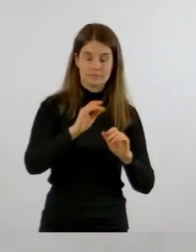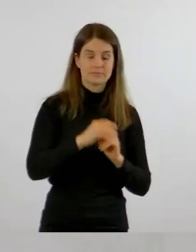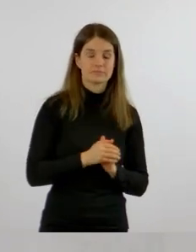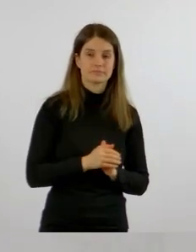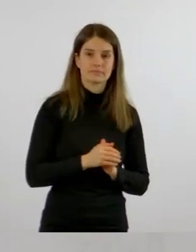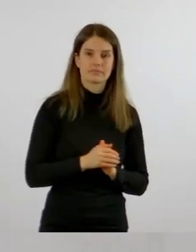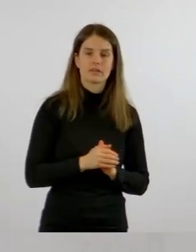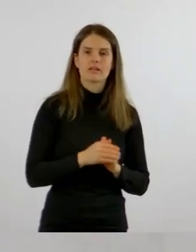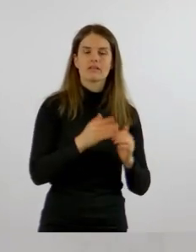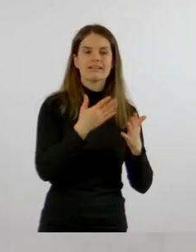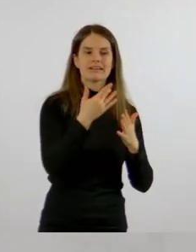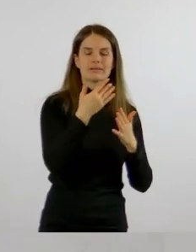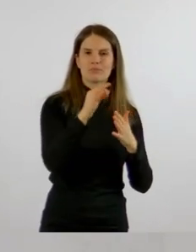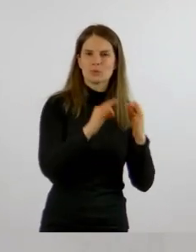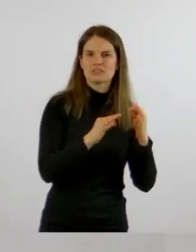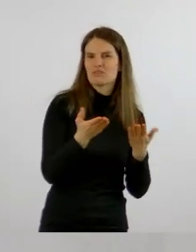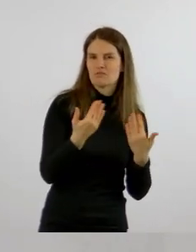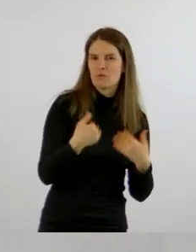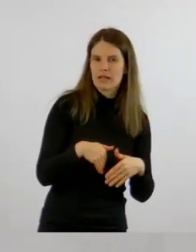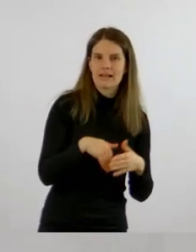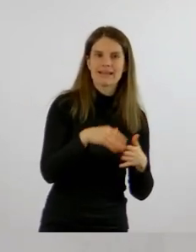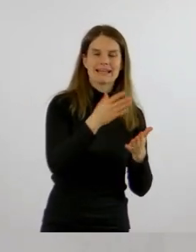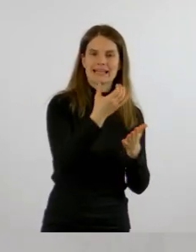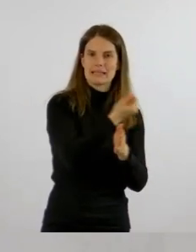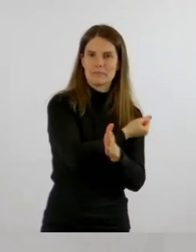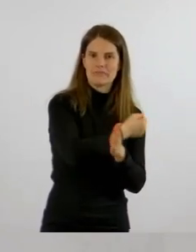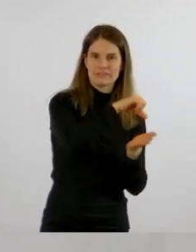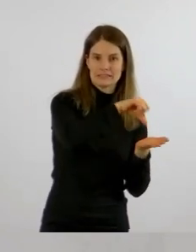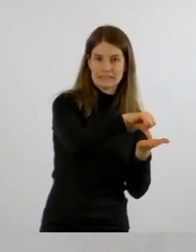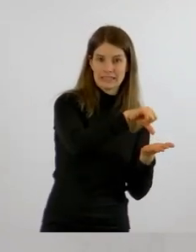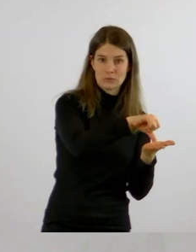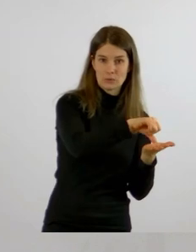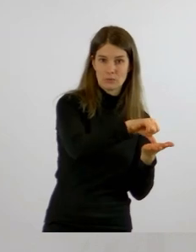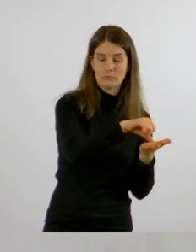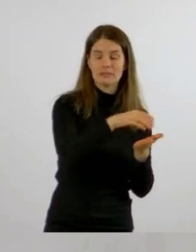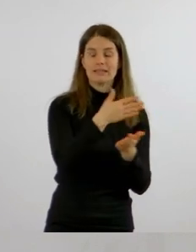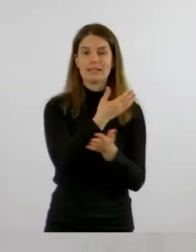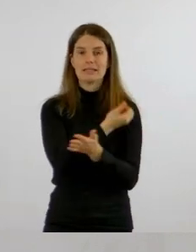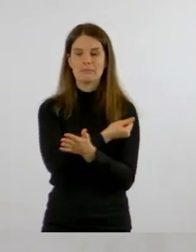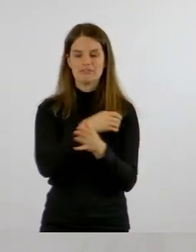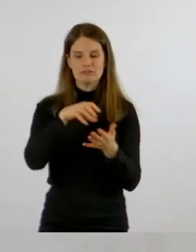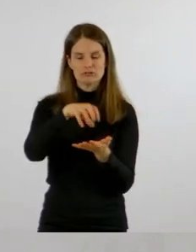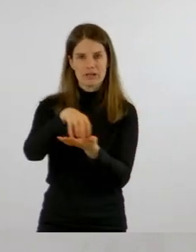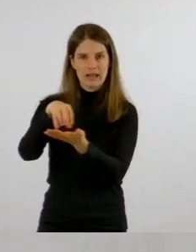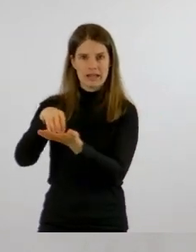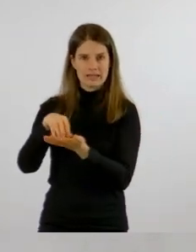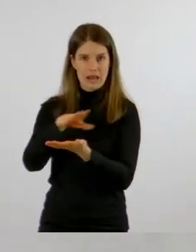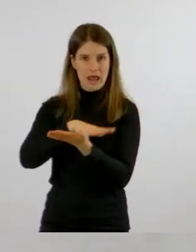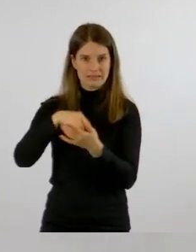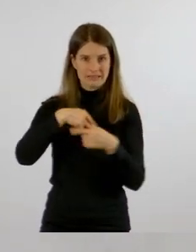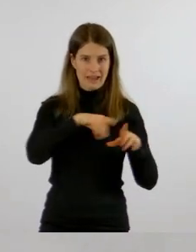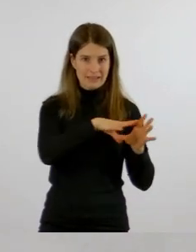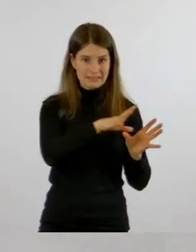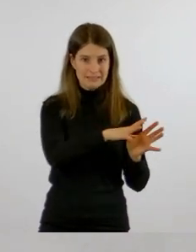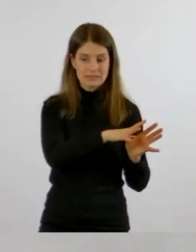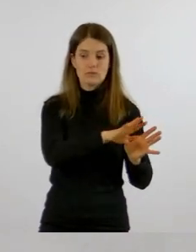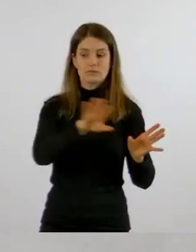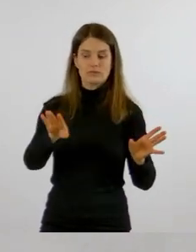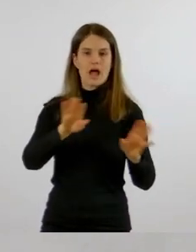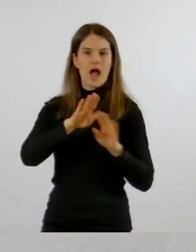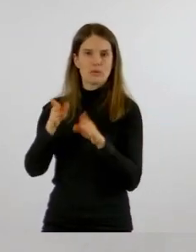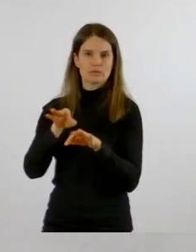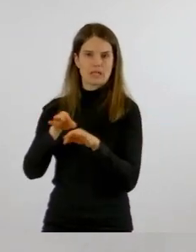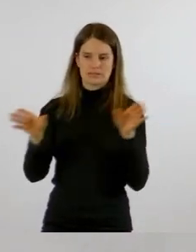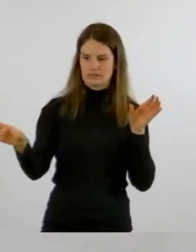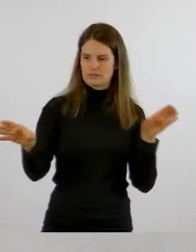aus den Impfquoten der Impfzentren und Impfstellen, die wir als Landkreis betreiben und den Impfungen, die die